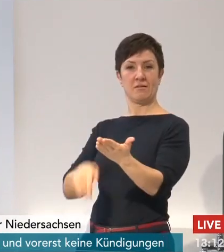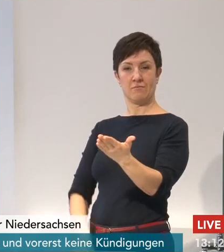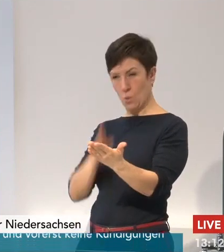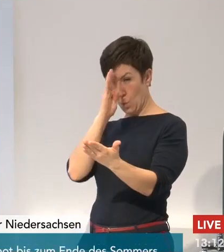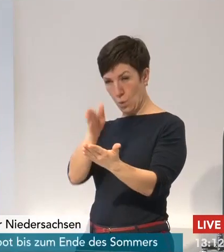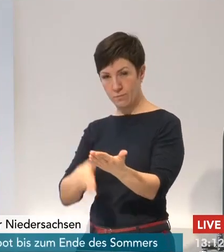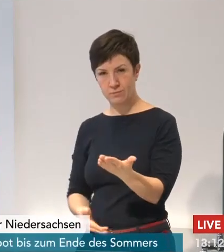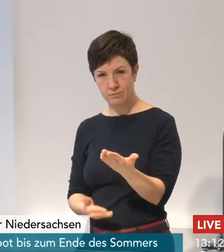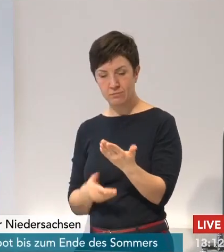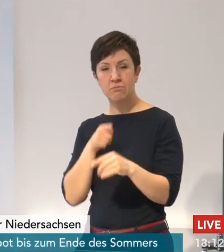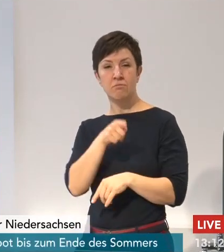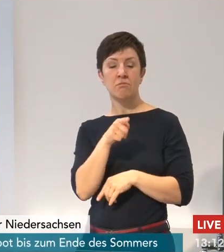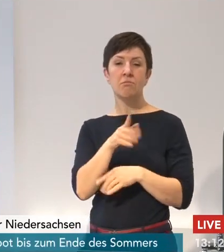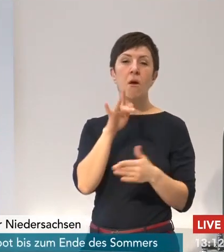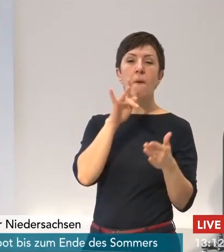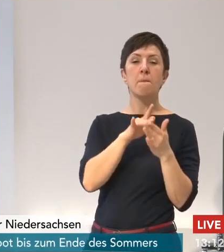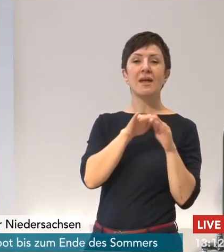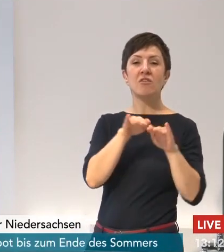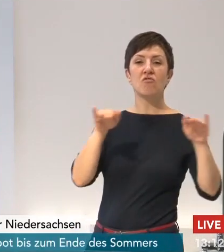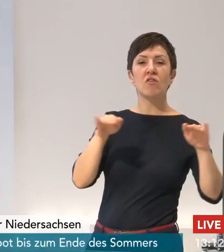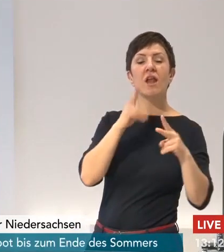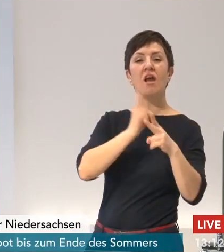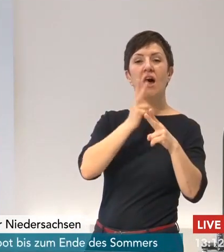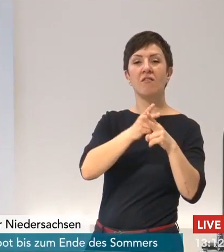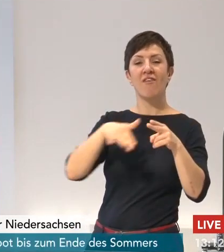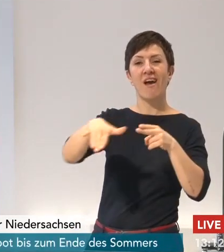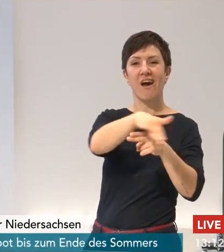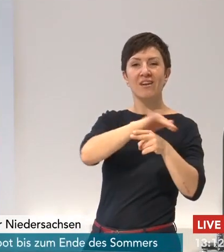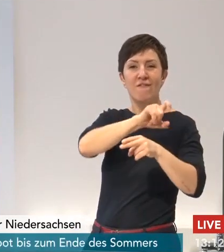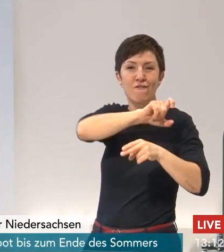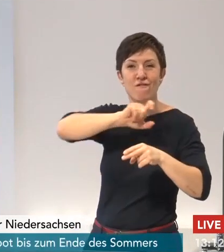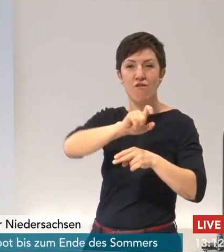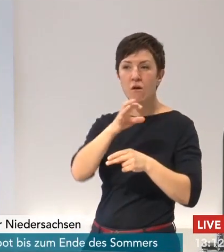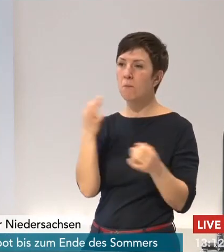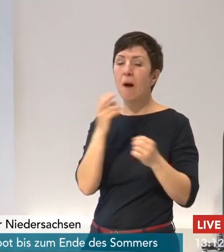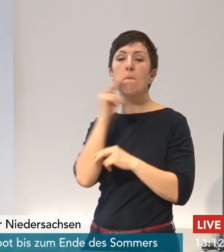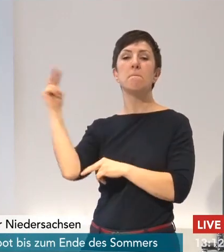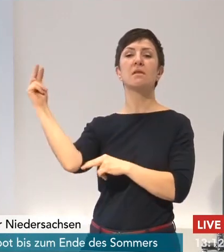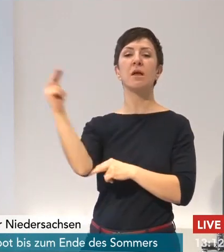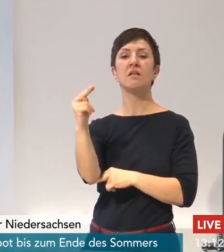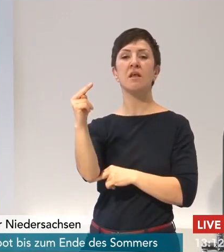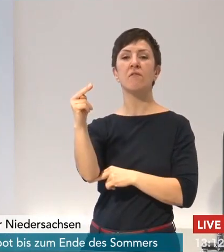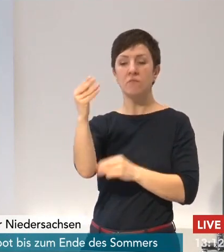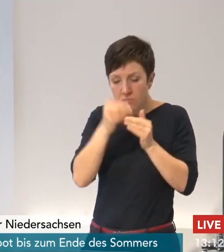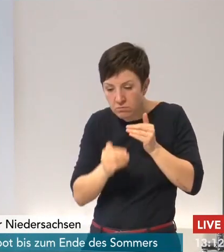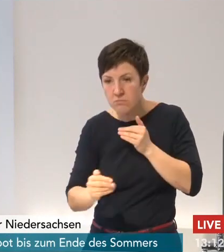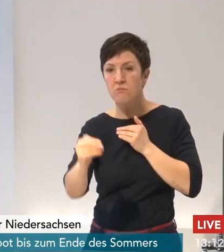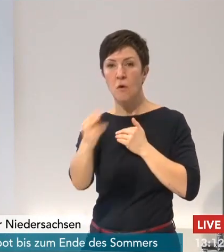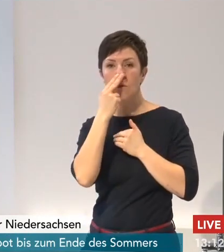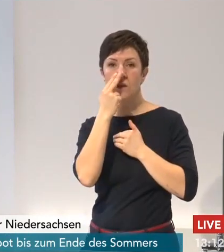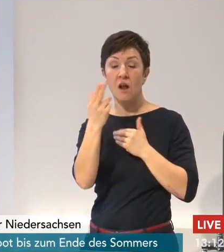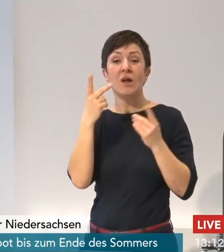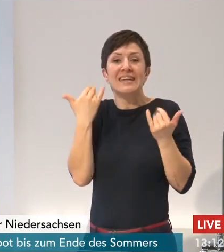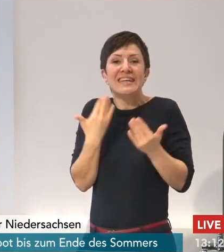klare Perspektive. Und deshalb müssen wir unsere niedersche Wirtschaft jetzt in die Poolposition bringen,